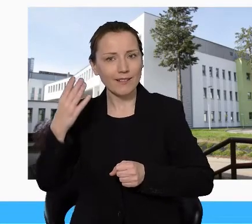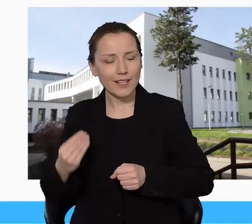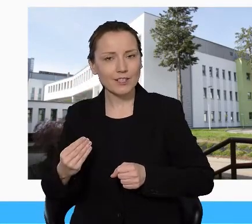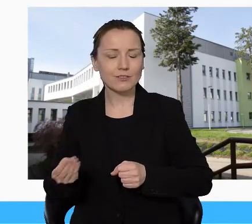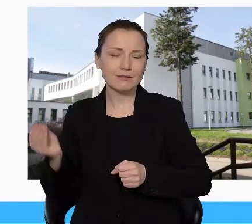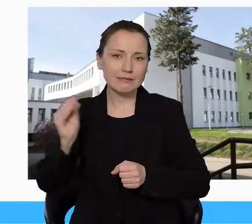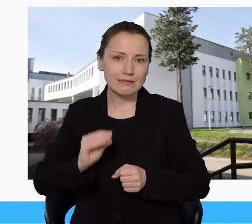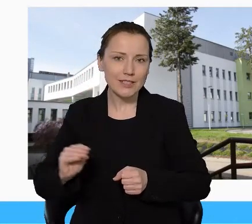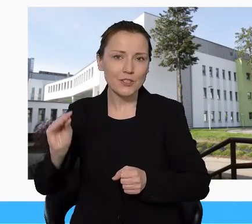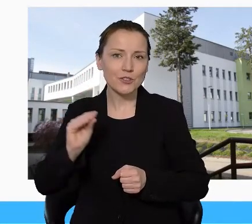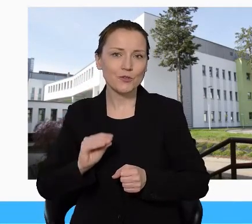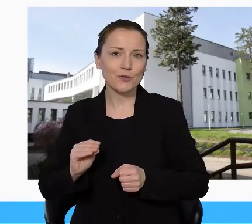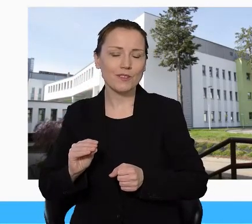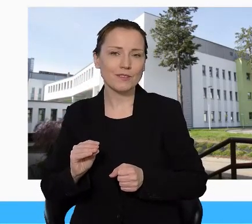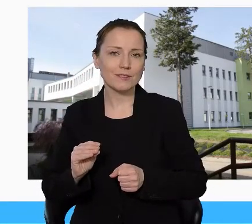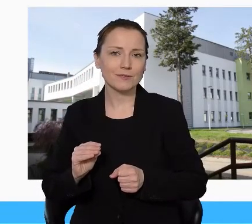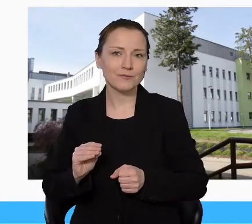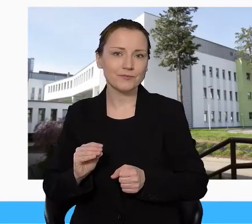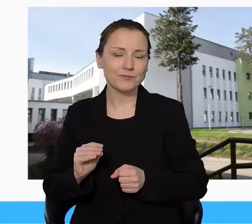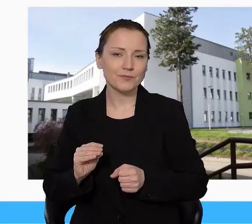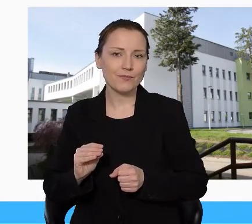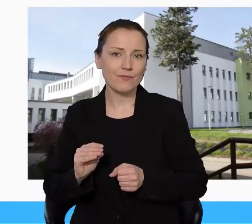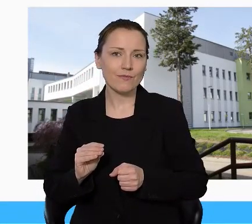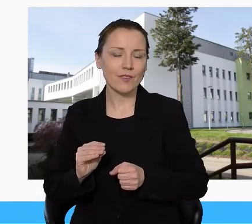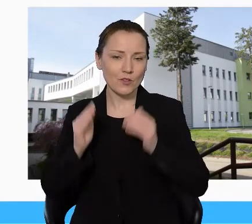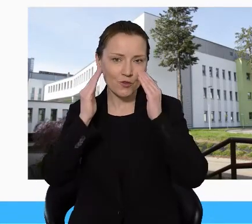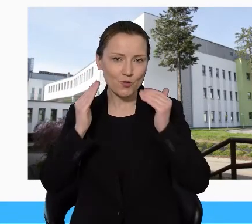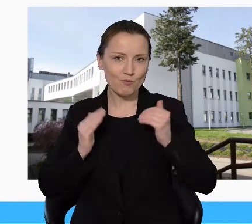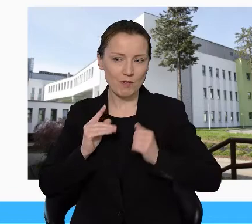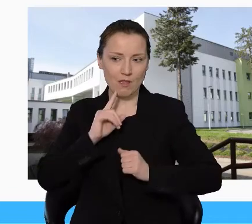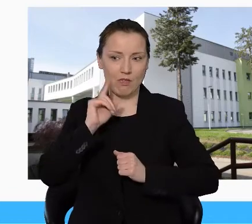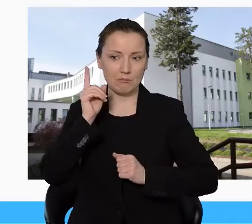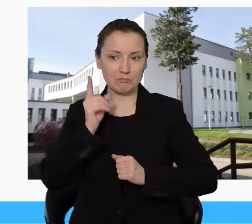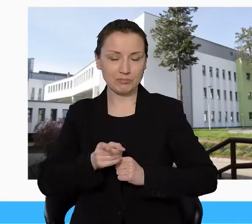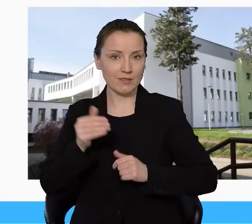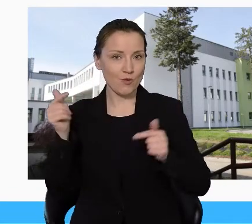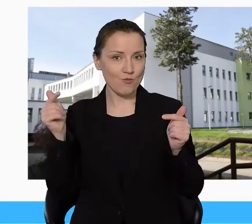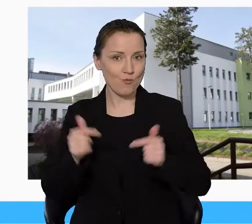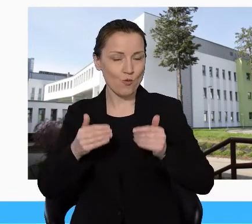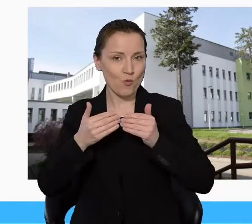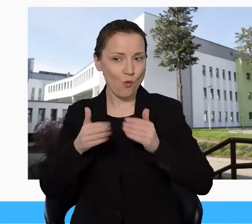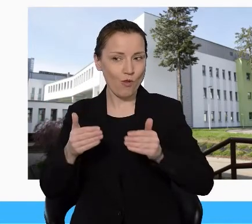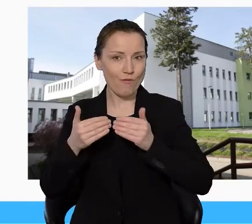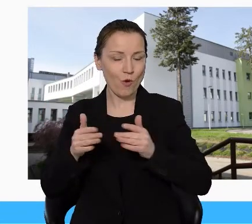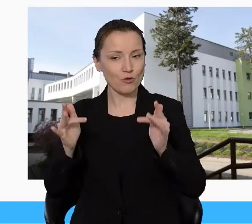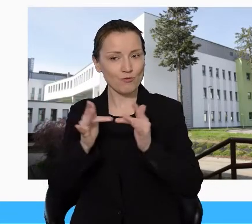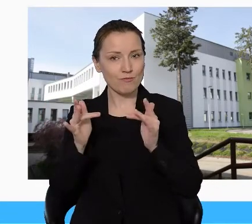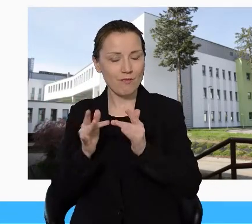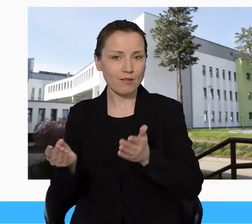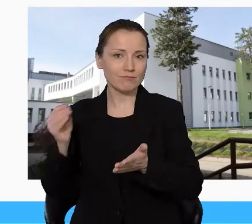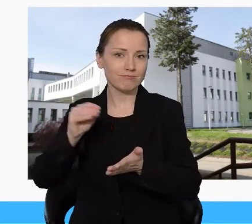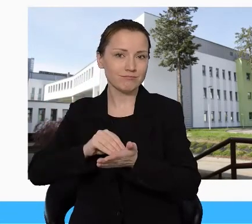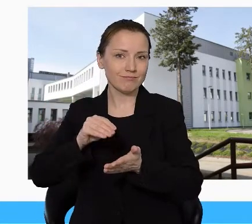został szpital zobowiązany do utworzenia miejsc specjalnie przeznaczonych dla